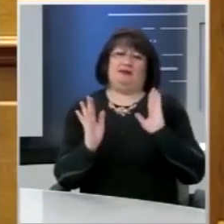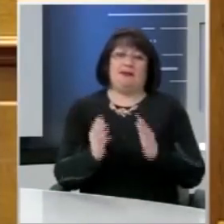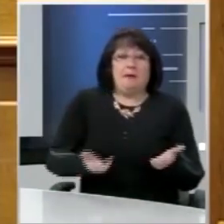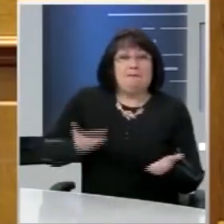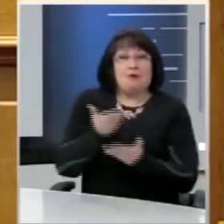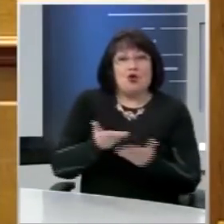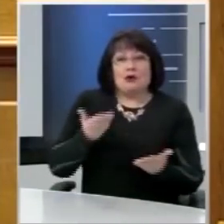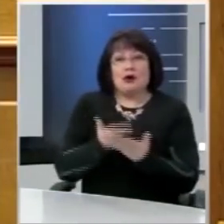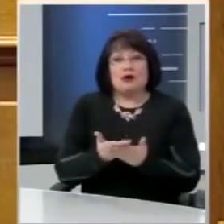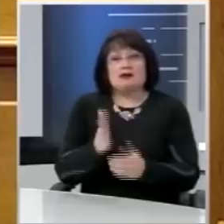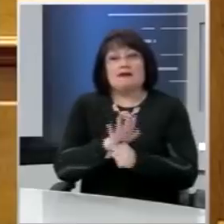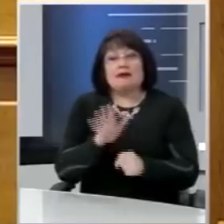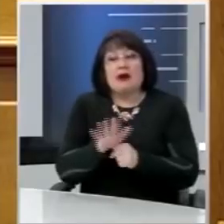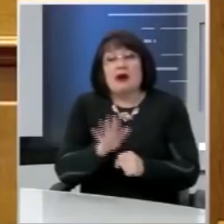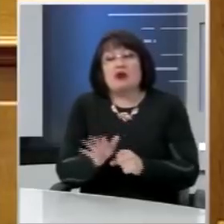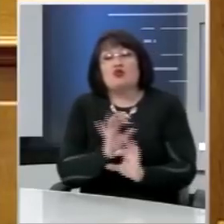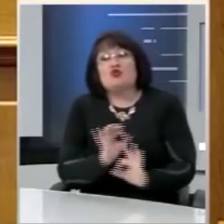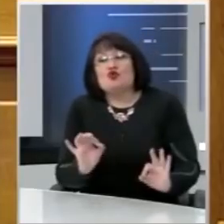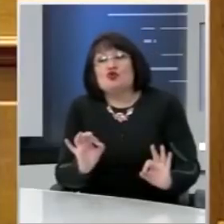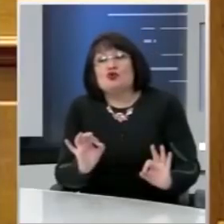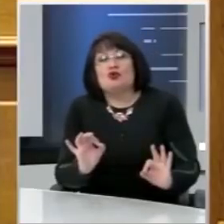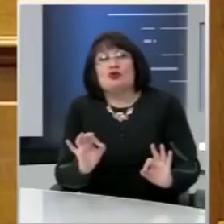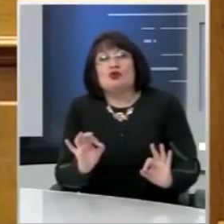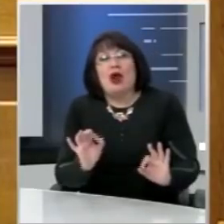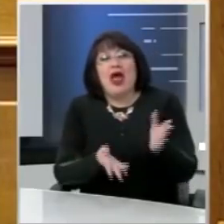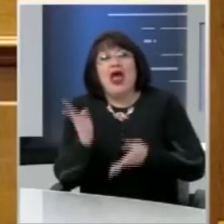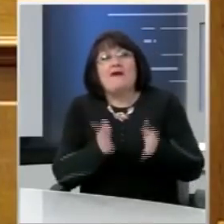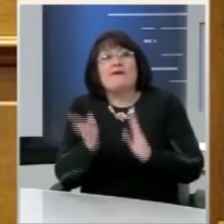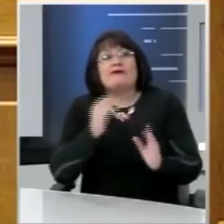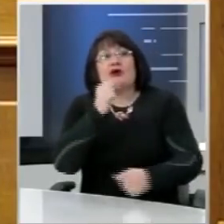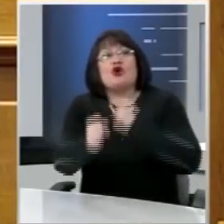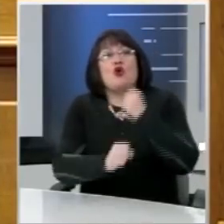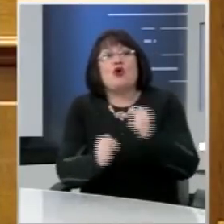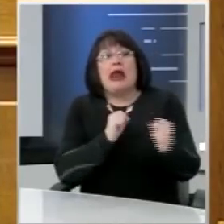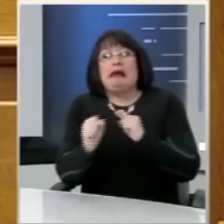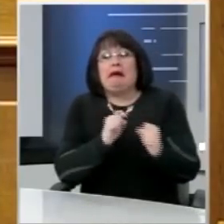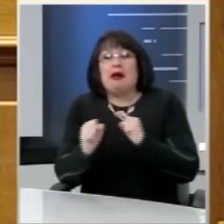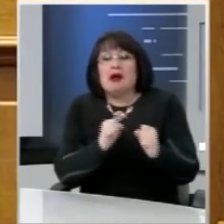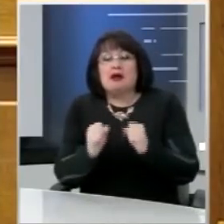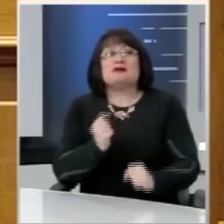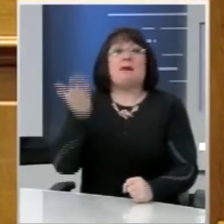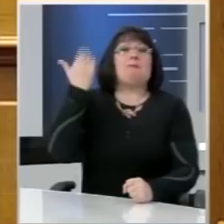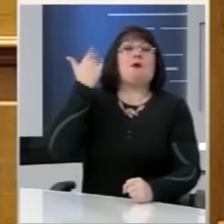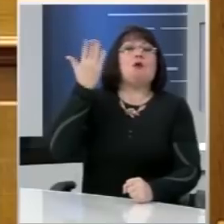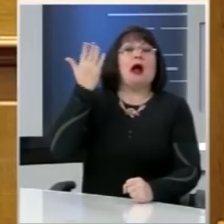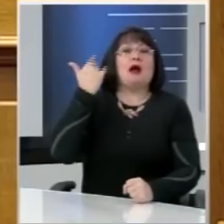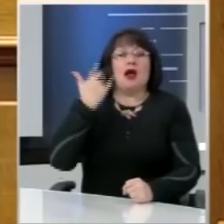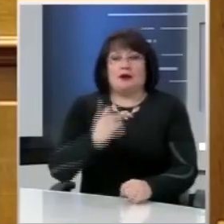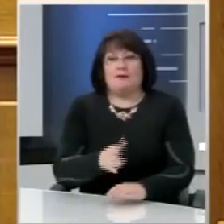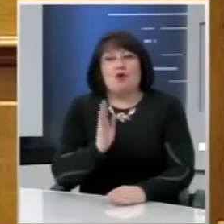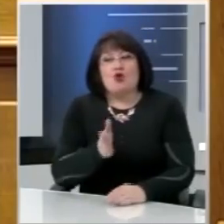καλύπτουν και με το παραπάνω όσους έφυγαν κυρίως τα χρόνια της κρίσης αλλά και αρκετά πιο πίσω και